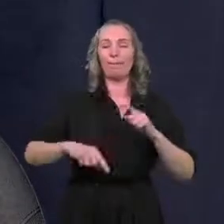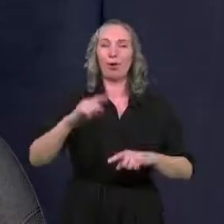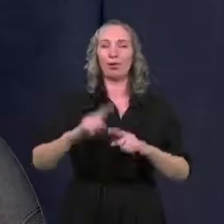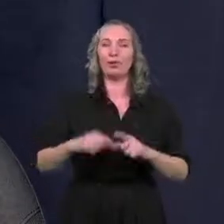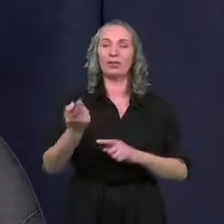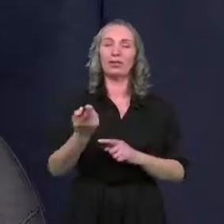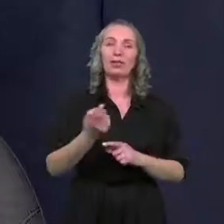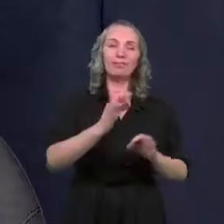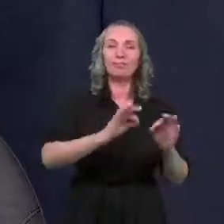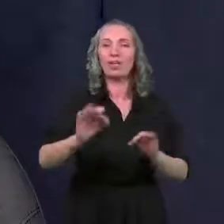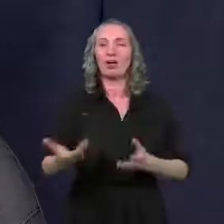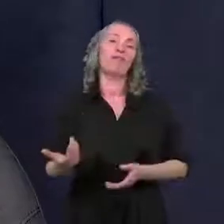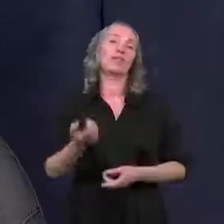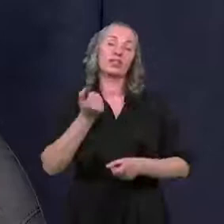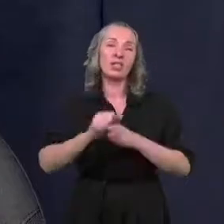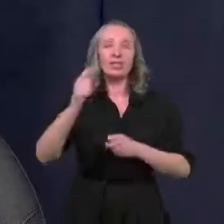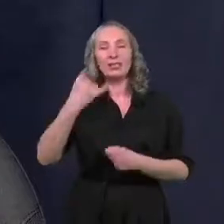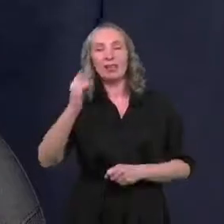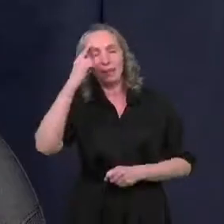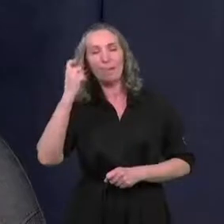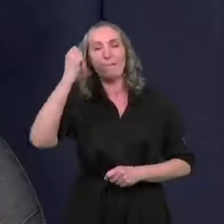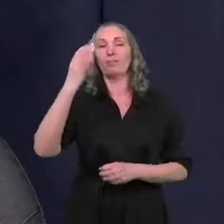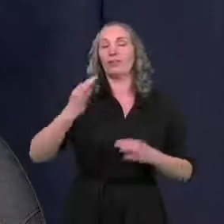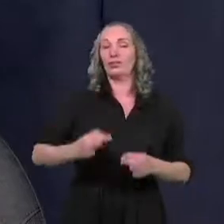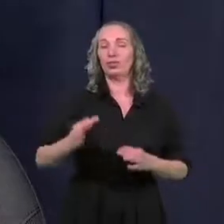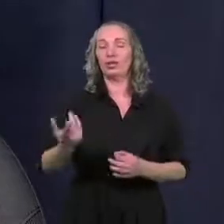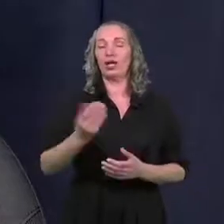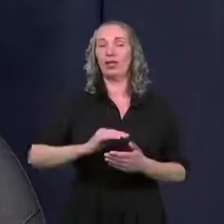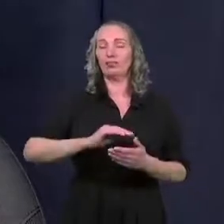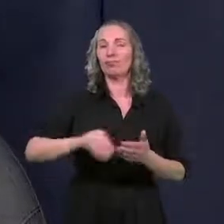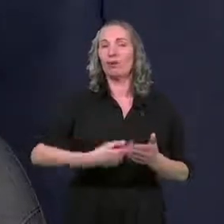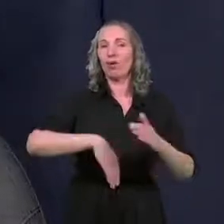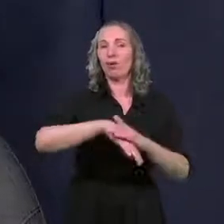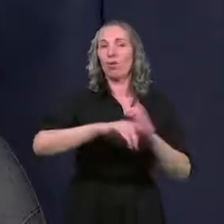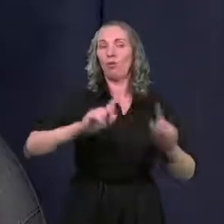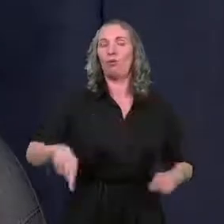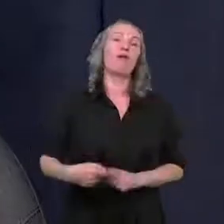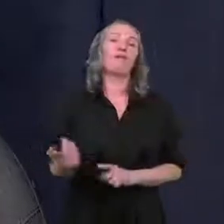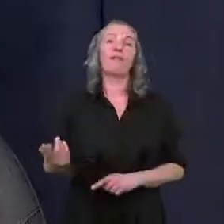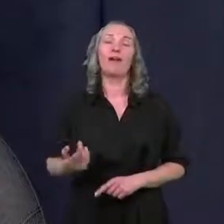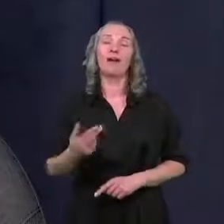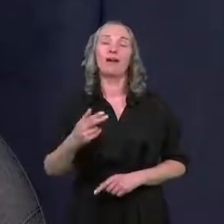kreować. Są jeszcze inne pomysły. Dzisiaj na przykład podpisaliśmy umowę